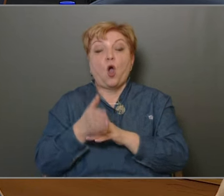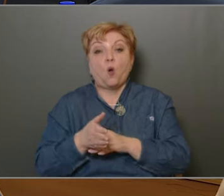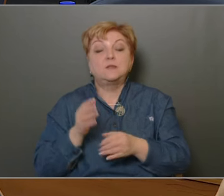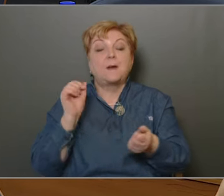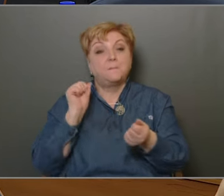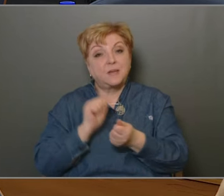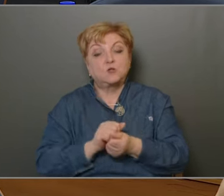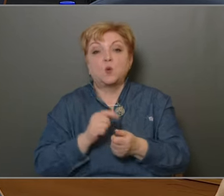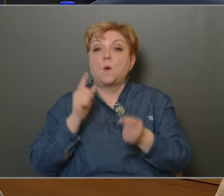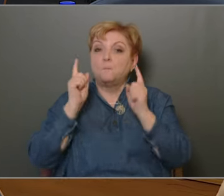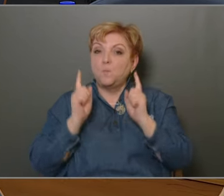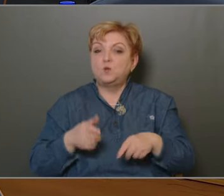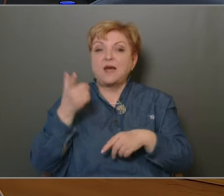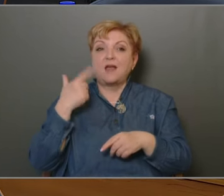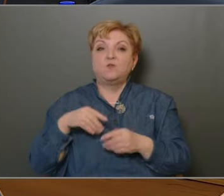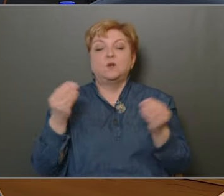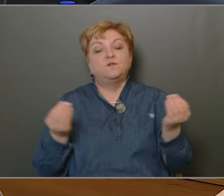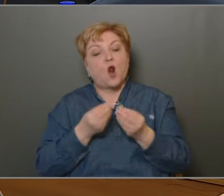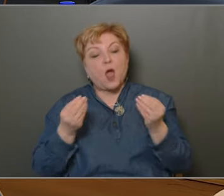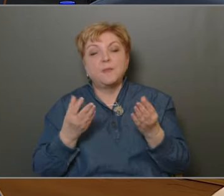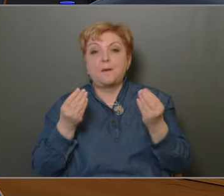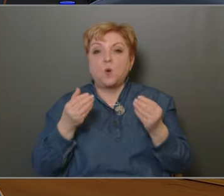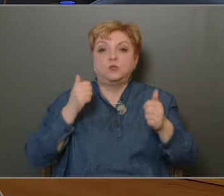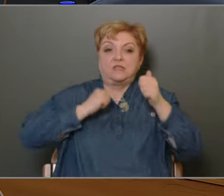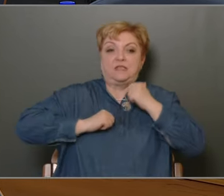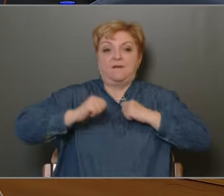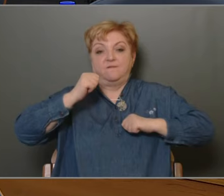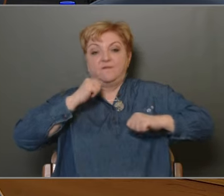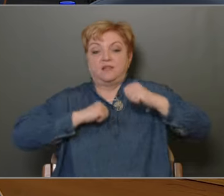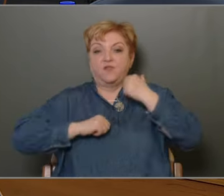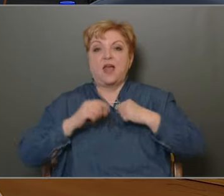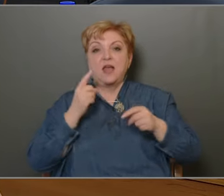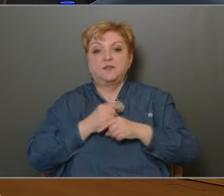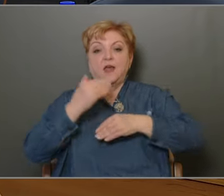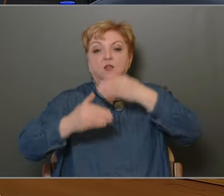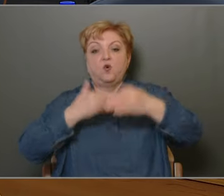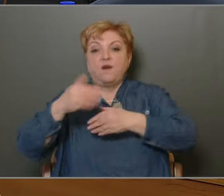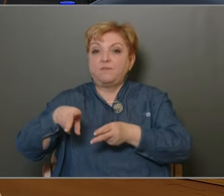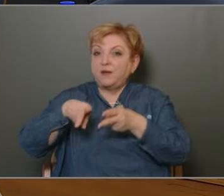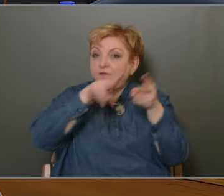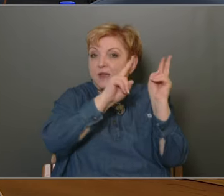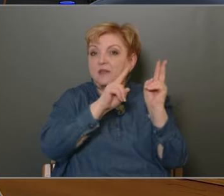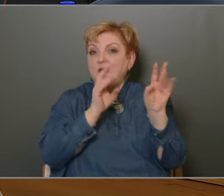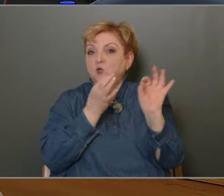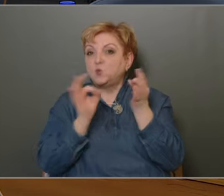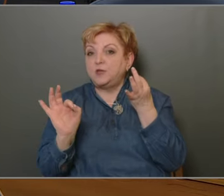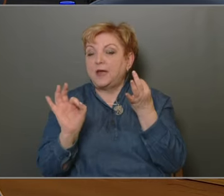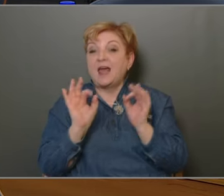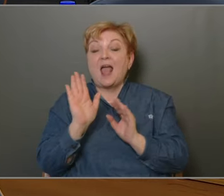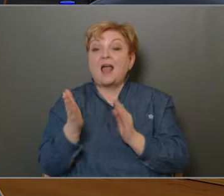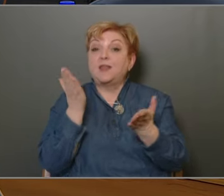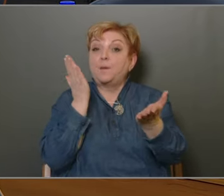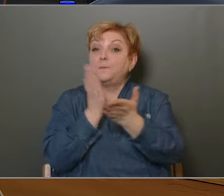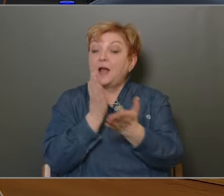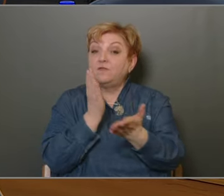bizony muszáj volt valamilyen módon szenvedve ugyan, de továbbvinni ezt az ügyet, ennek